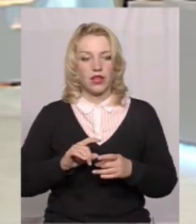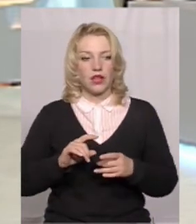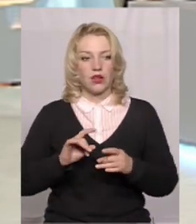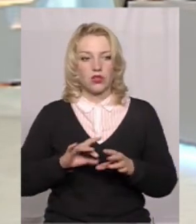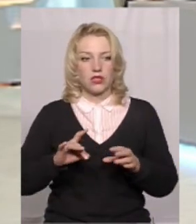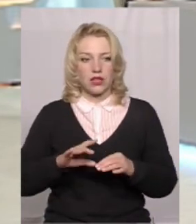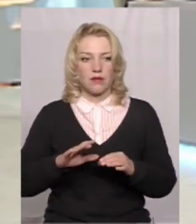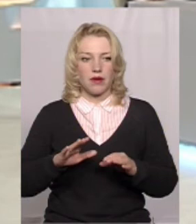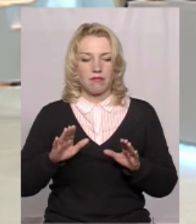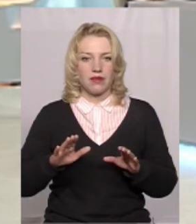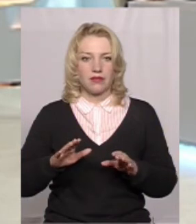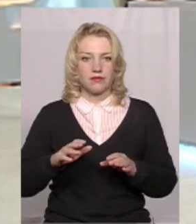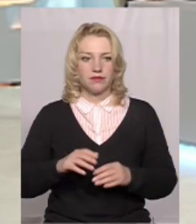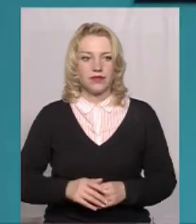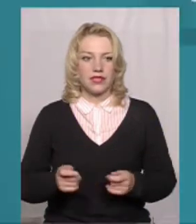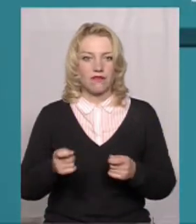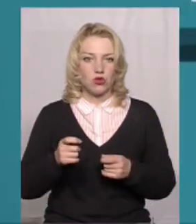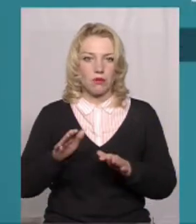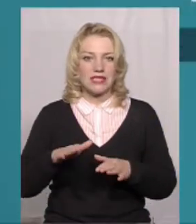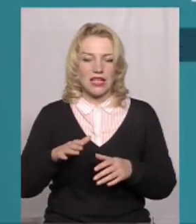дитячого санаторію. Послухаємо.